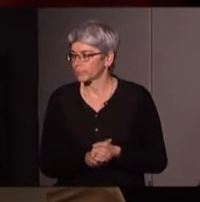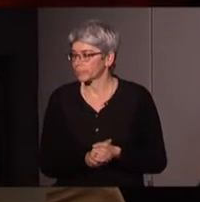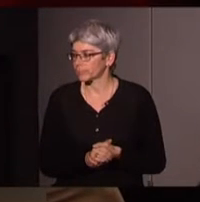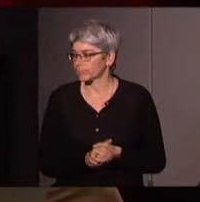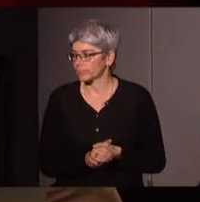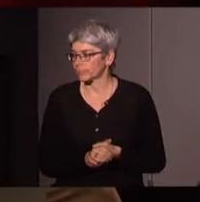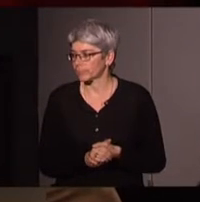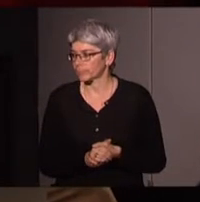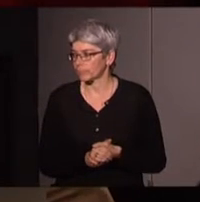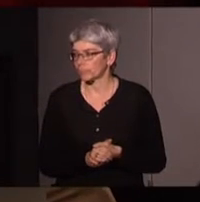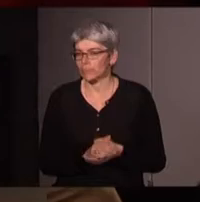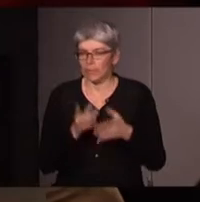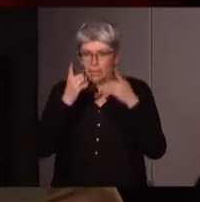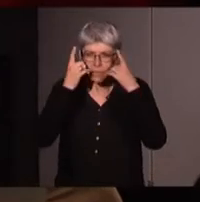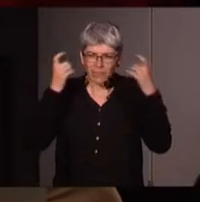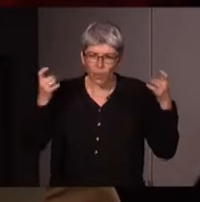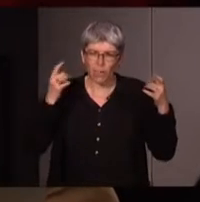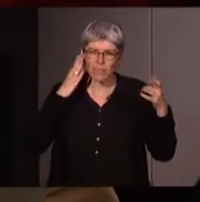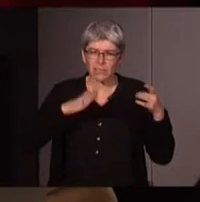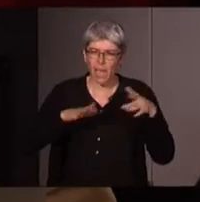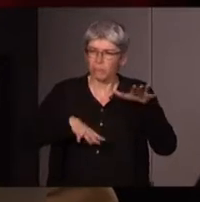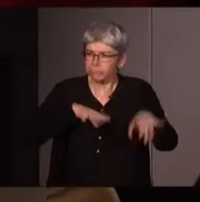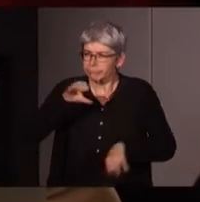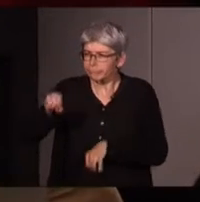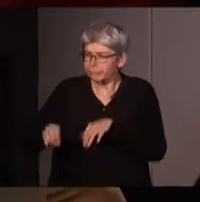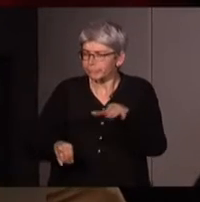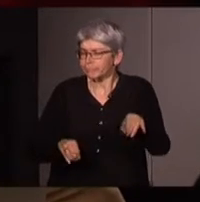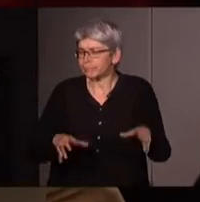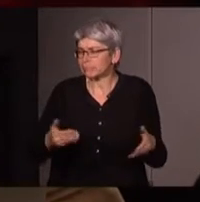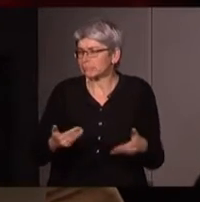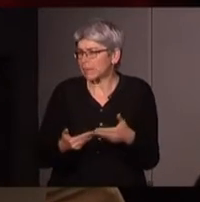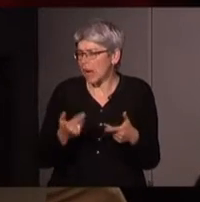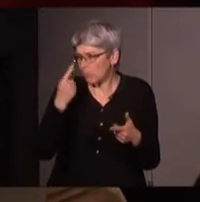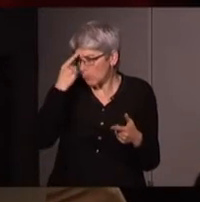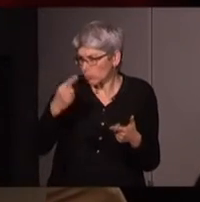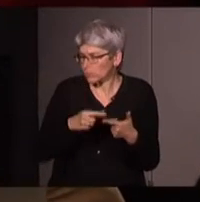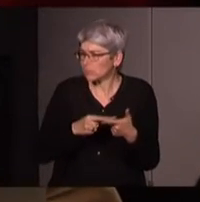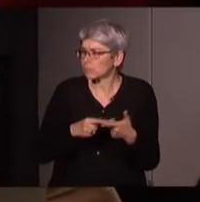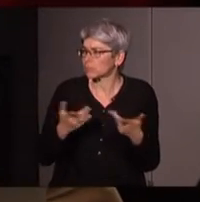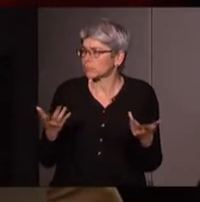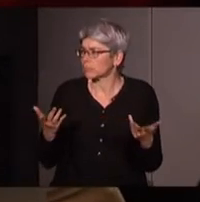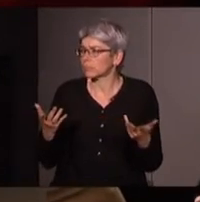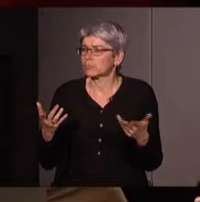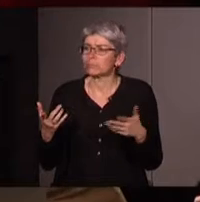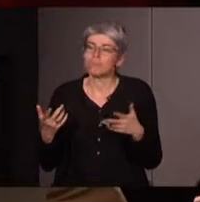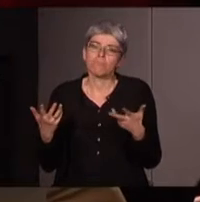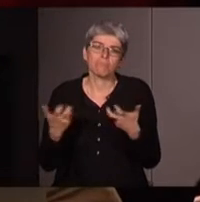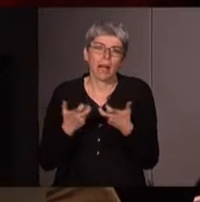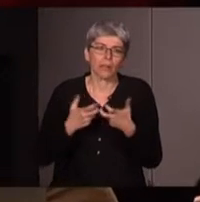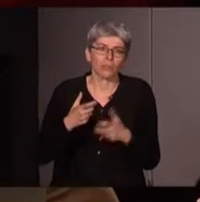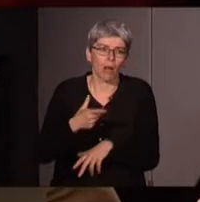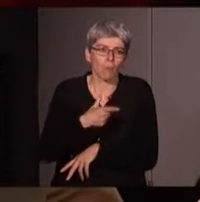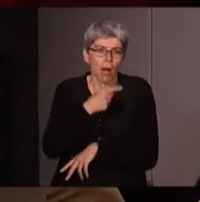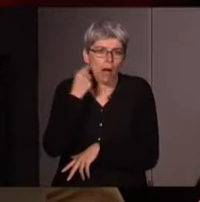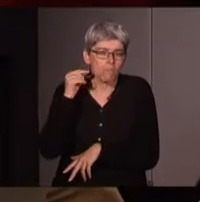Je pense aux théories des coloniales qui, aujourd'hui, sont plus entendues. Je pense à des théoriciens qui sont des hommes comme Ramon